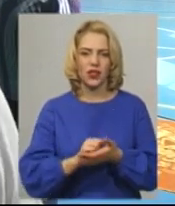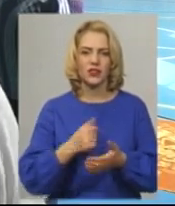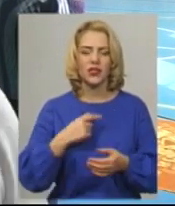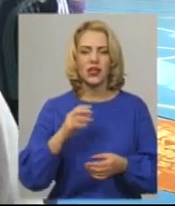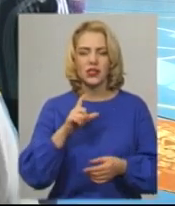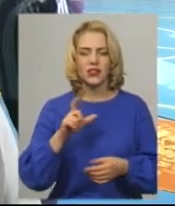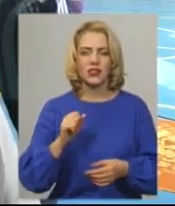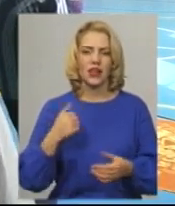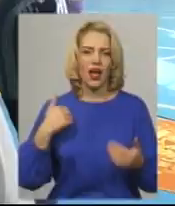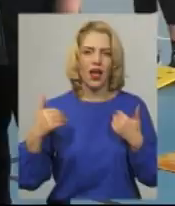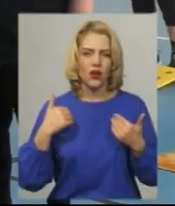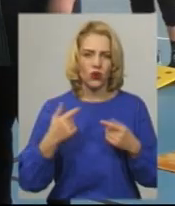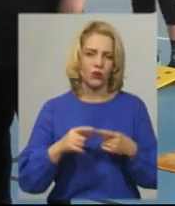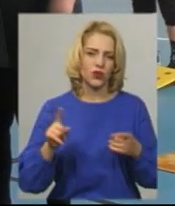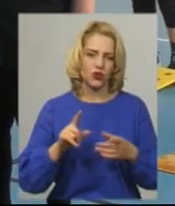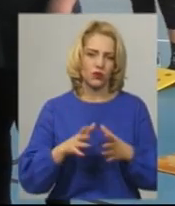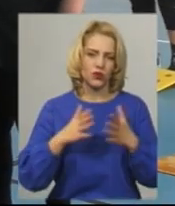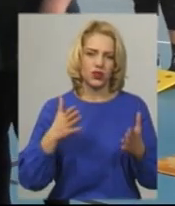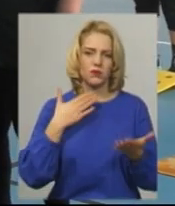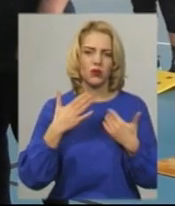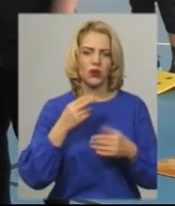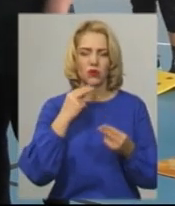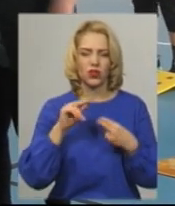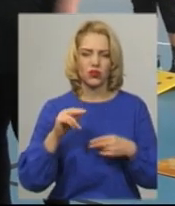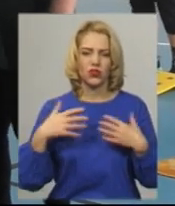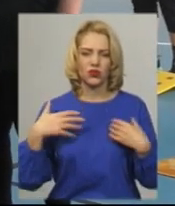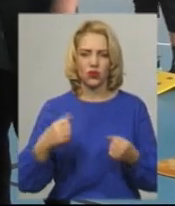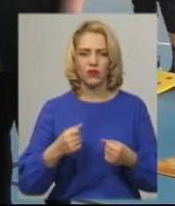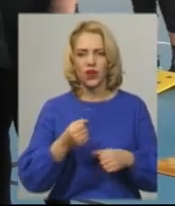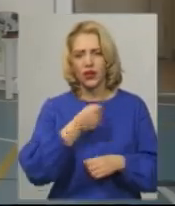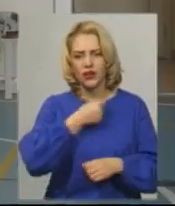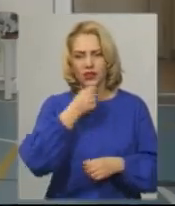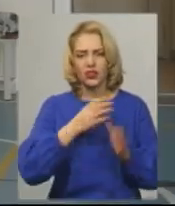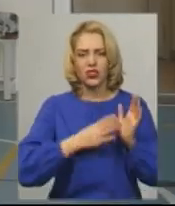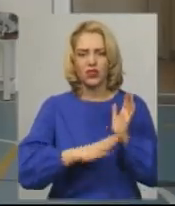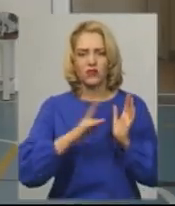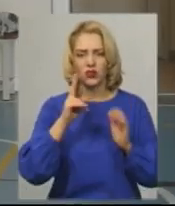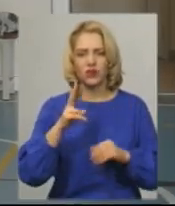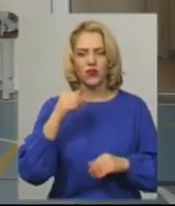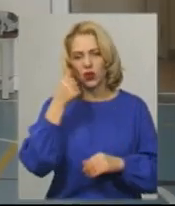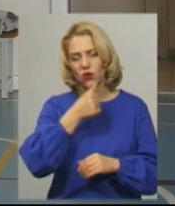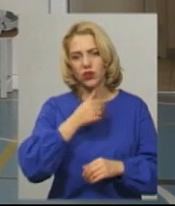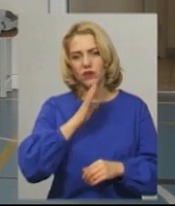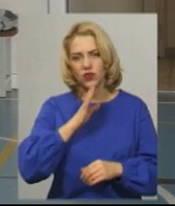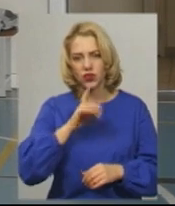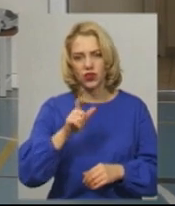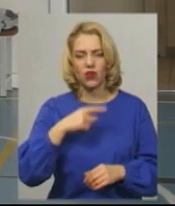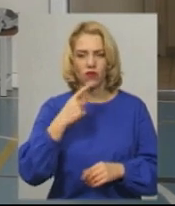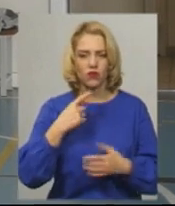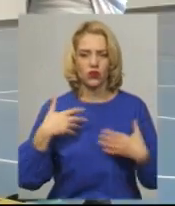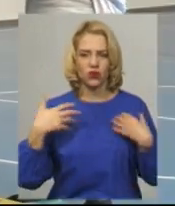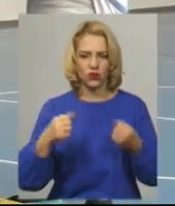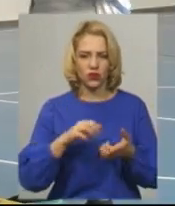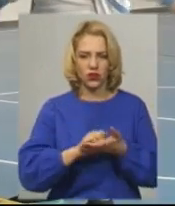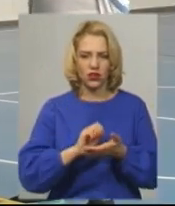спілкуватися і покращувати здоров'я. Найстарша студентка університету 92-річного Олена Логвінович каже, одного заняття з аеробиків